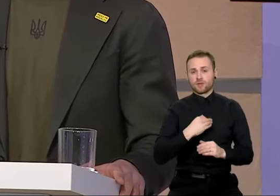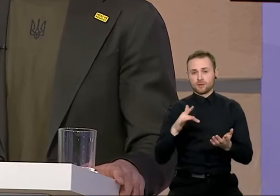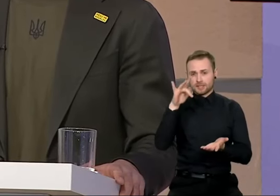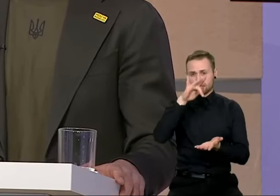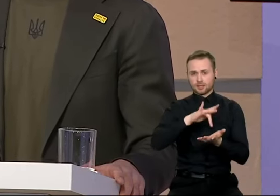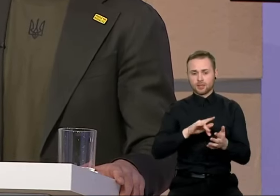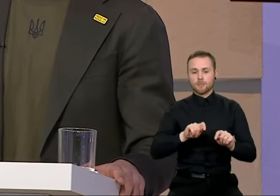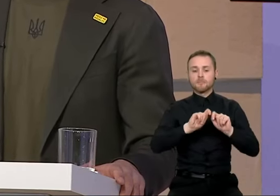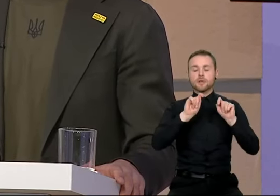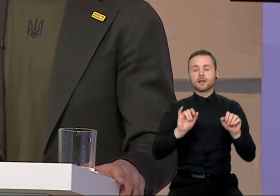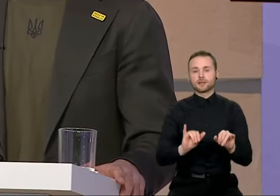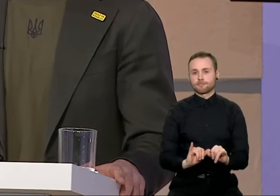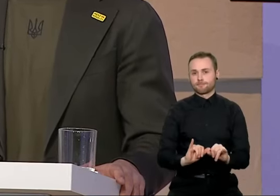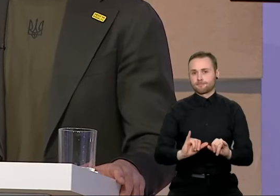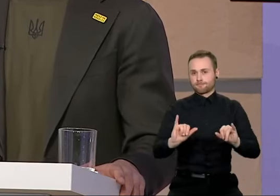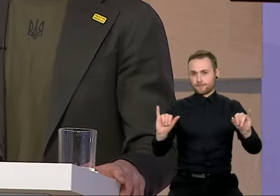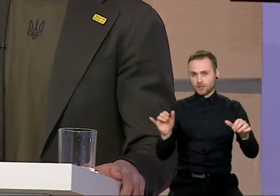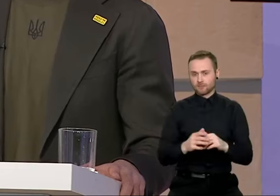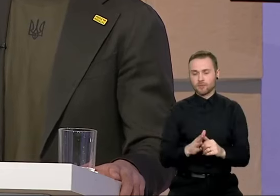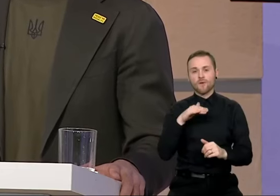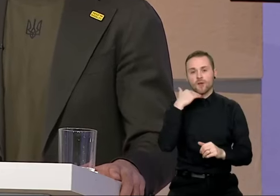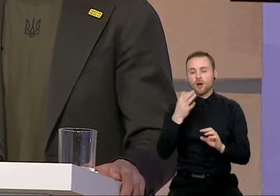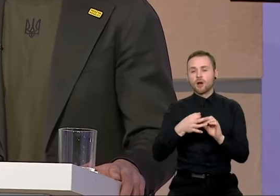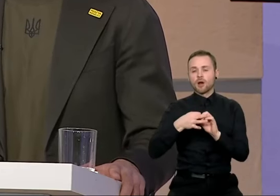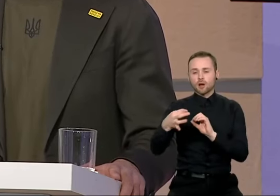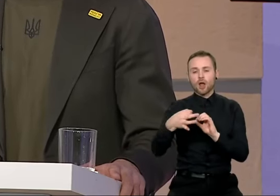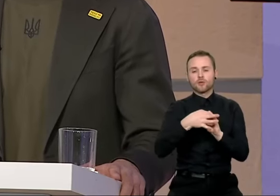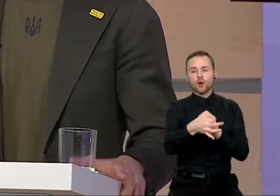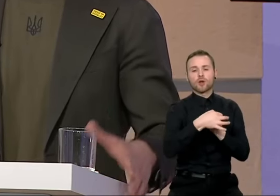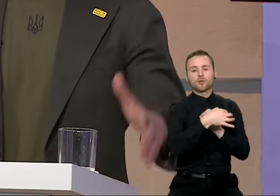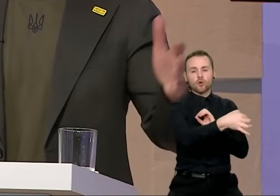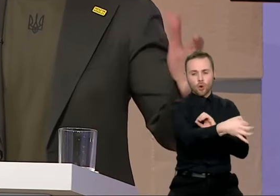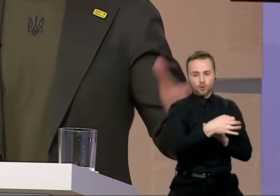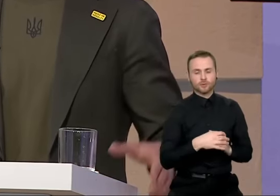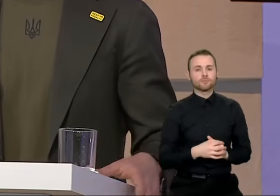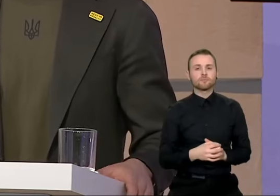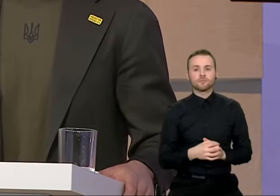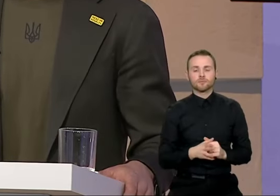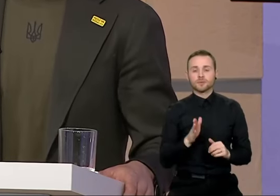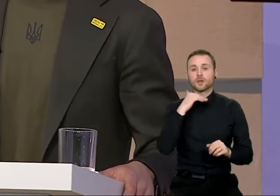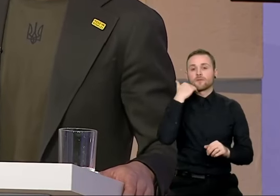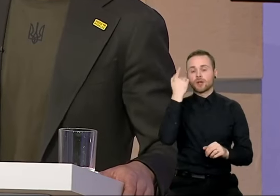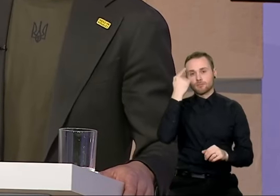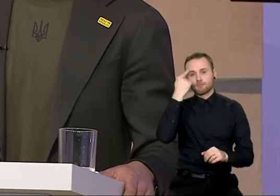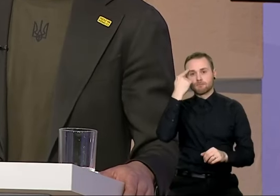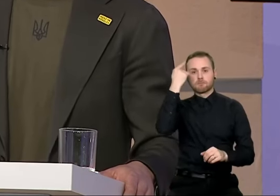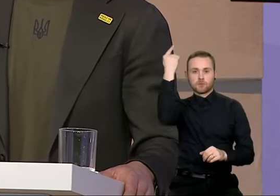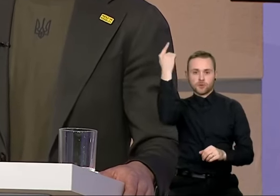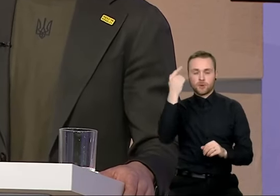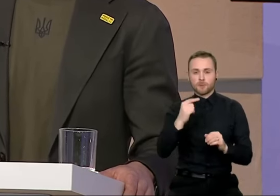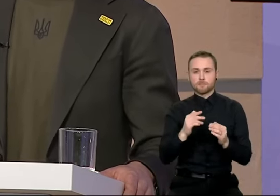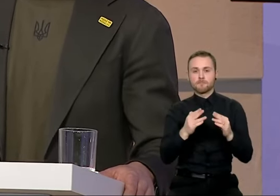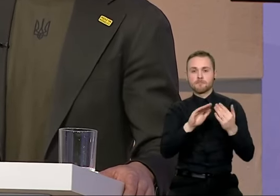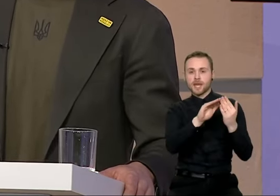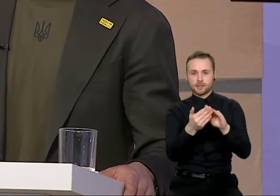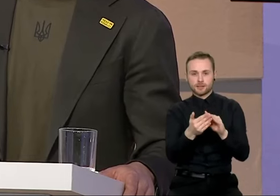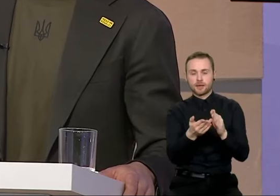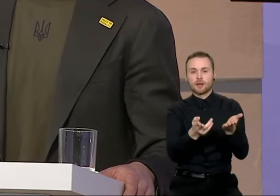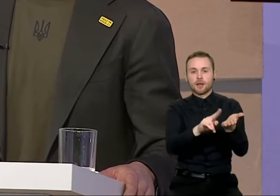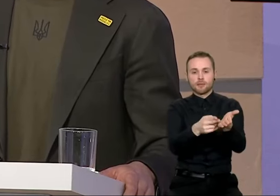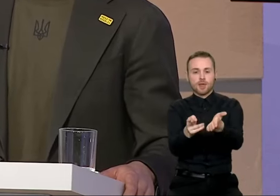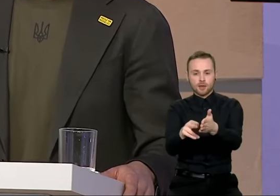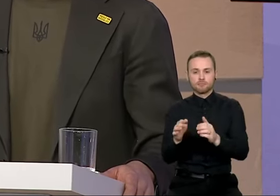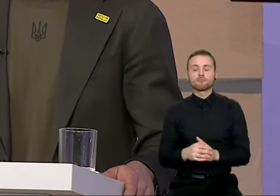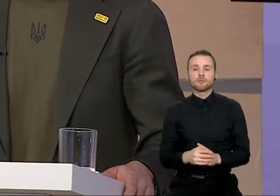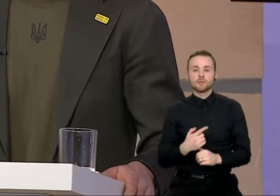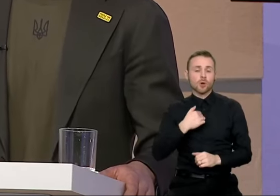sovietinio laiko darbiu kėlėsi į mėgamosius rajonus, nepriklausomybės pradžioje, įsikėliai priemešius, nes žmonės norėti vidalių namų. Norėčiau, kad